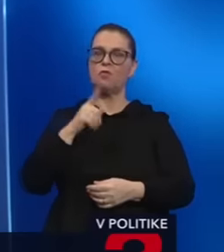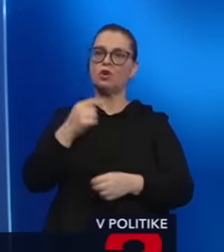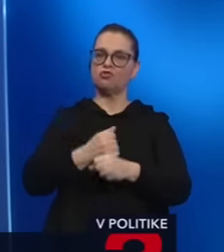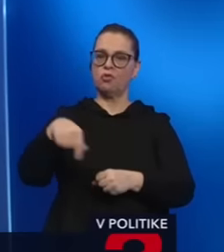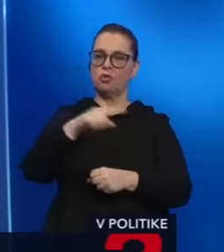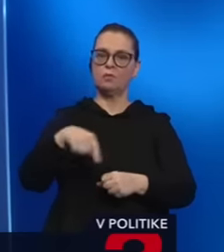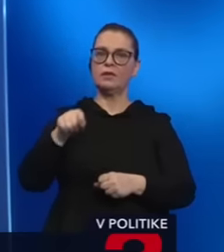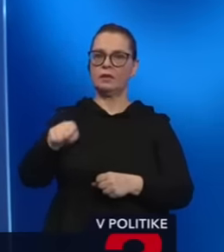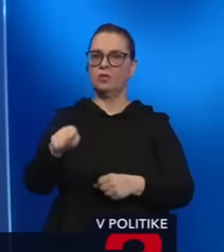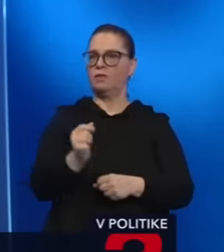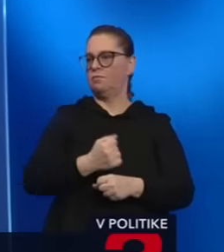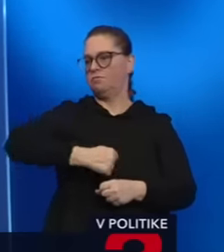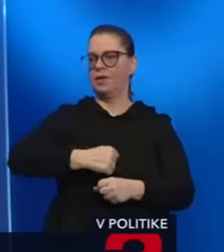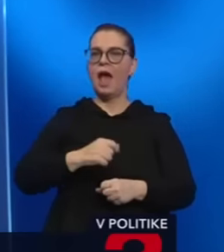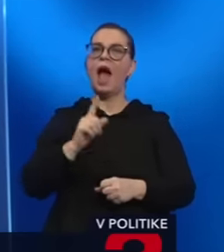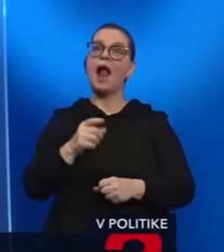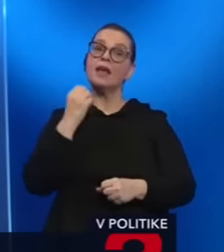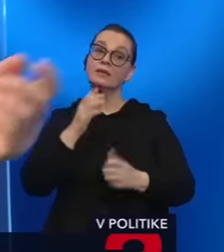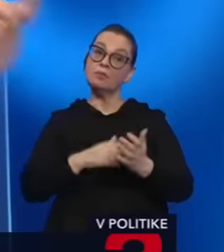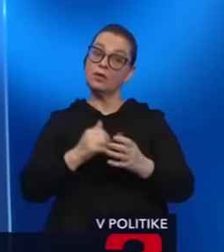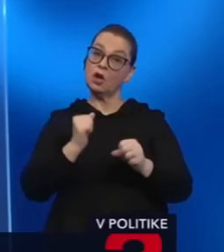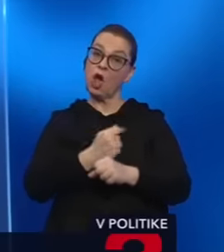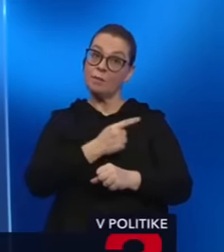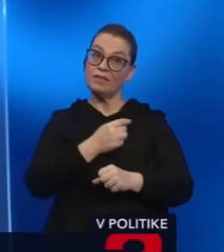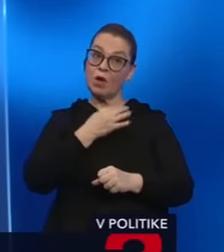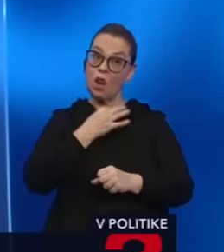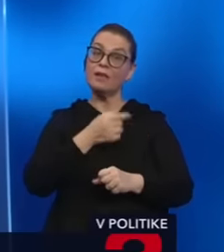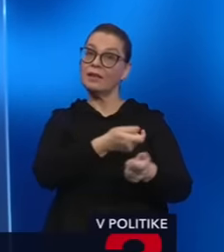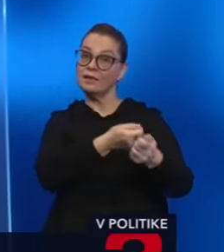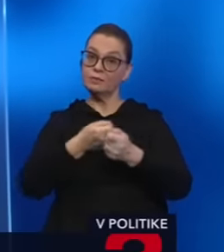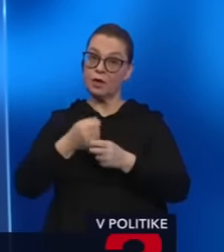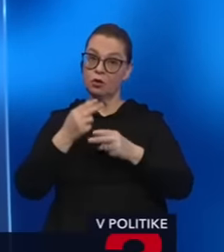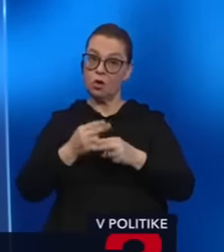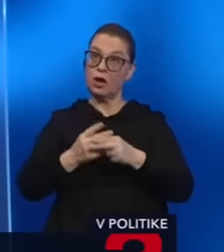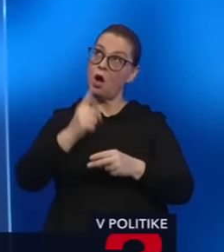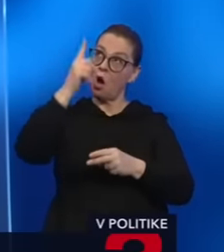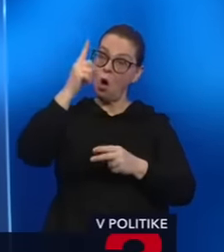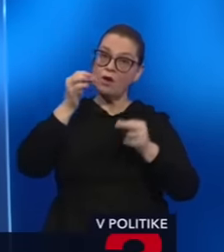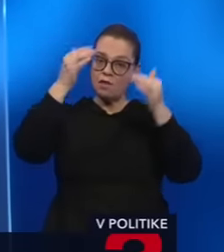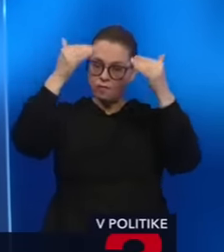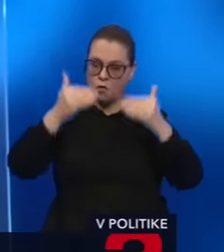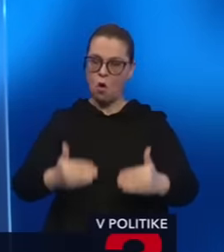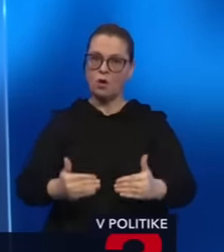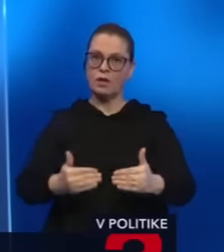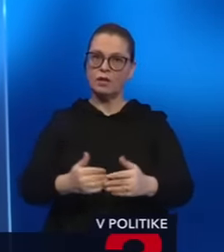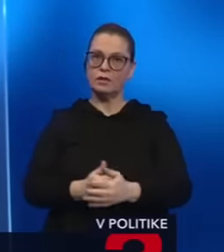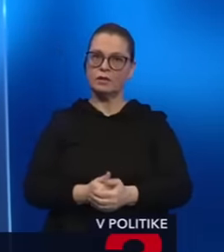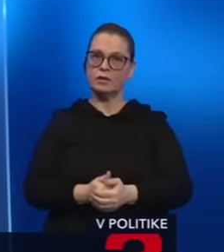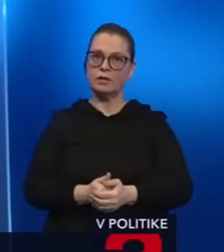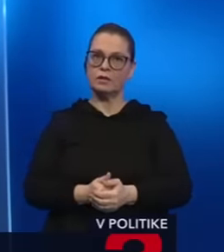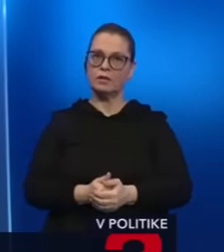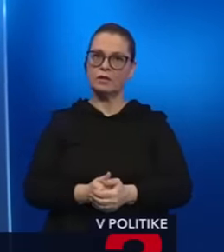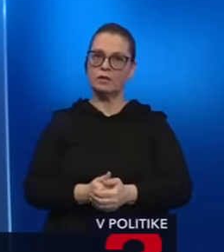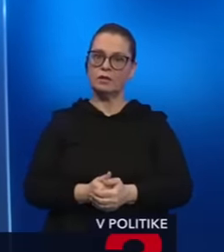robíte, je vaša svojvola. Ale keď ste potrebovali Dimežiho hlas, tak ste ho dotiahli chorejho a dali ste ho tam hore napriek tomu a kúpili ste mu v tom